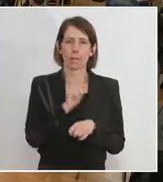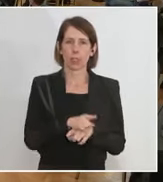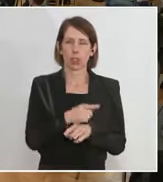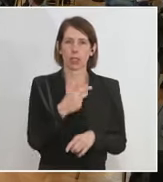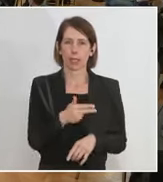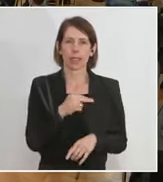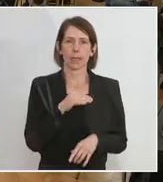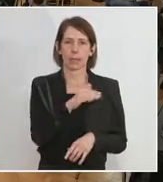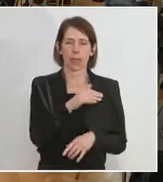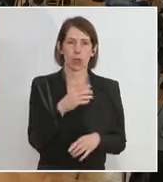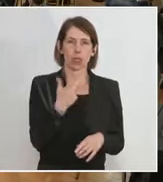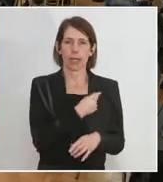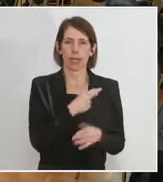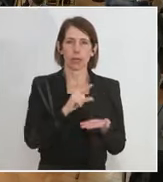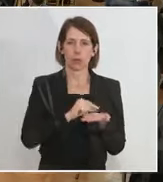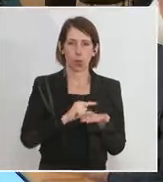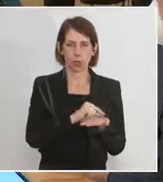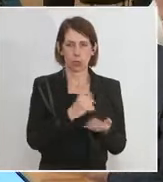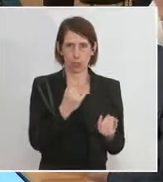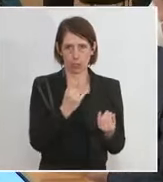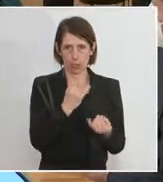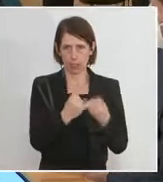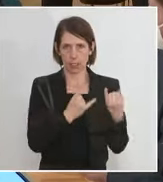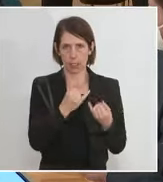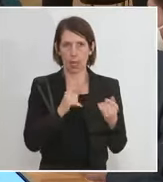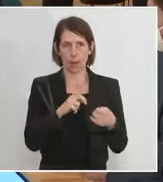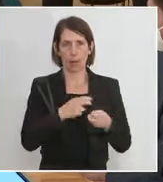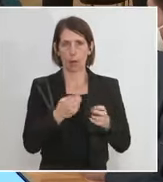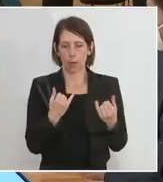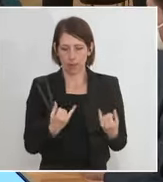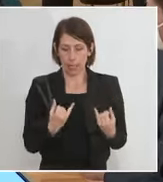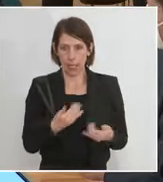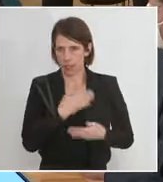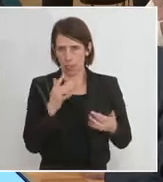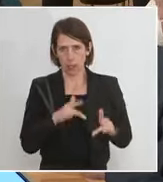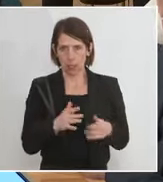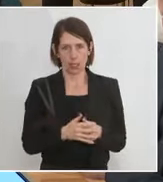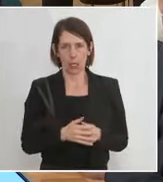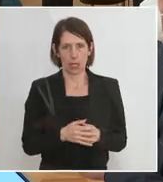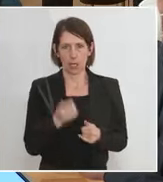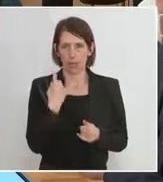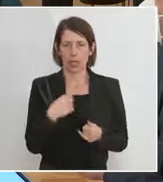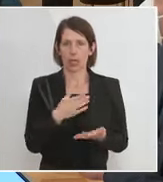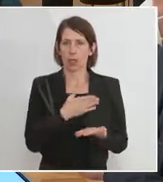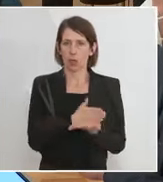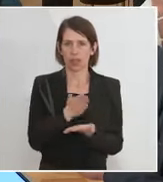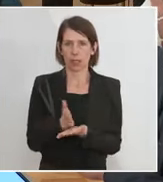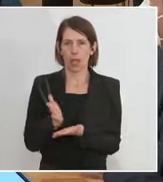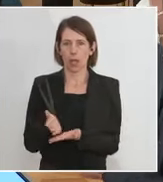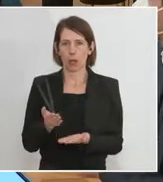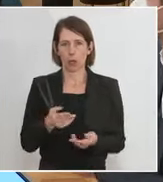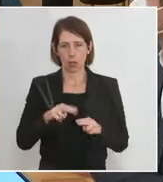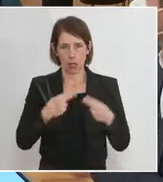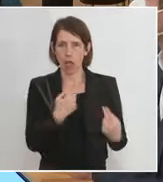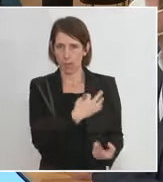Millionen Impfdosen dieses Jahr. Das Problem ist, dass sie eben jetzt nicht da sind, durch diese Verteilung, die Sie kritisiert haben,